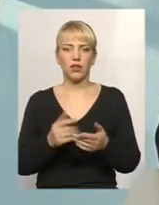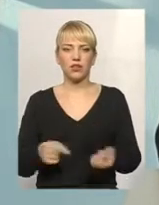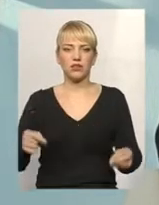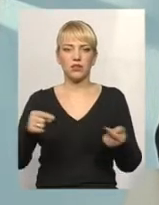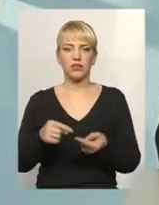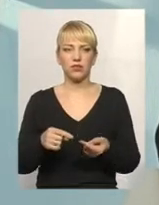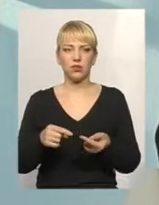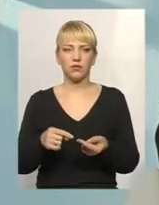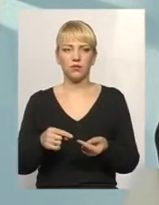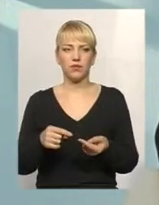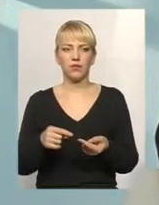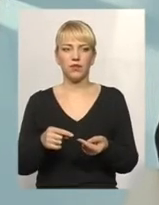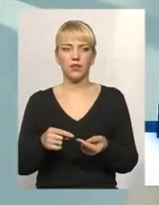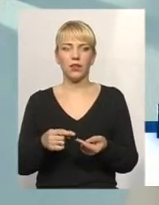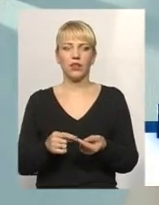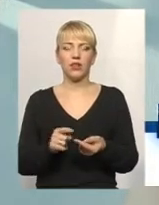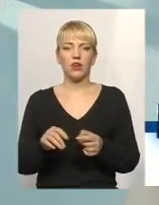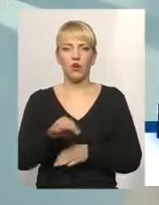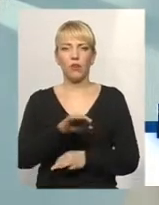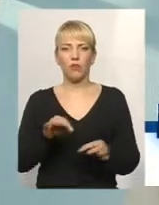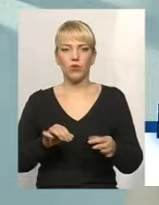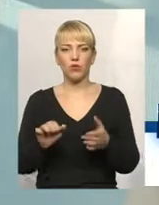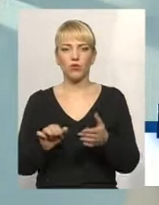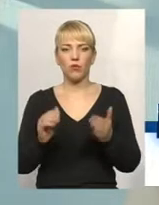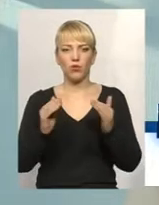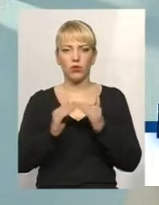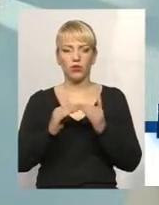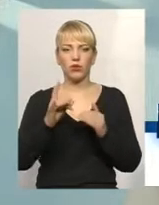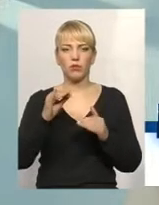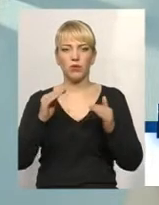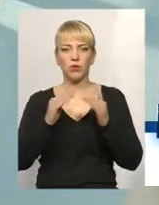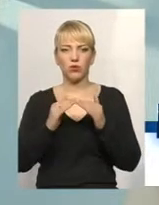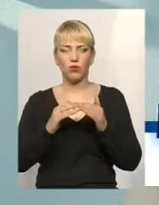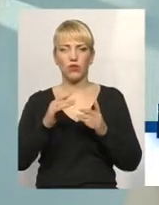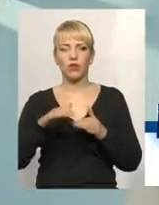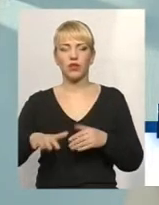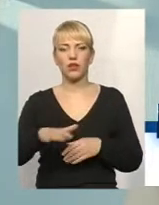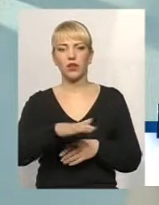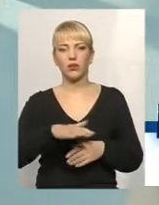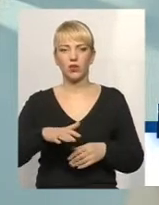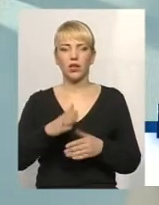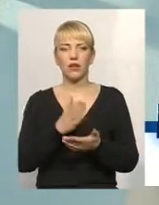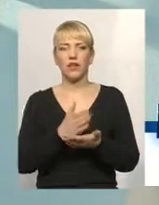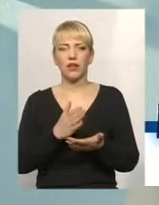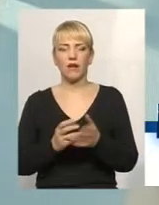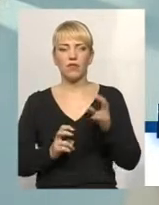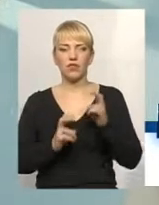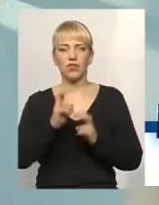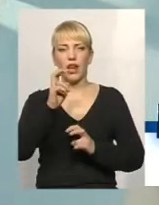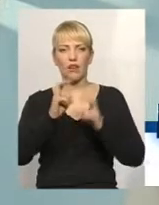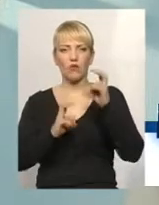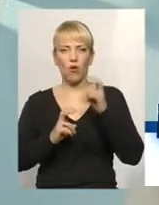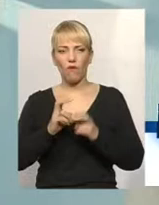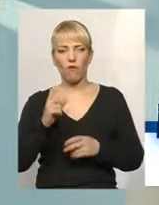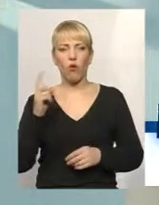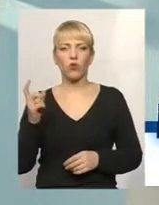і обміру будинку, згідно прибудинкової території, поверховості, наявності ліфтового господарства